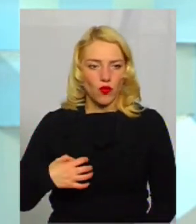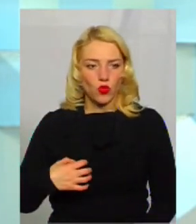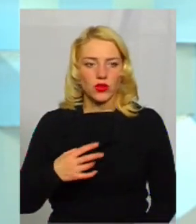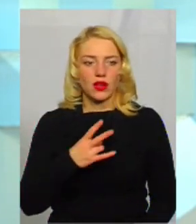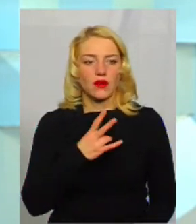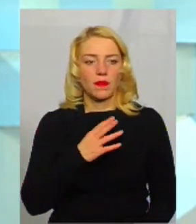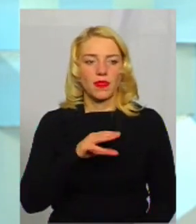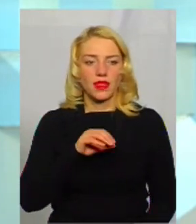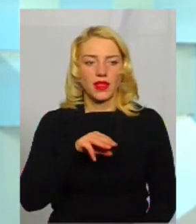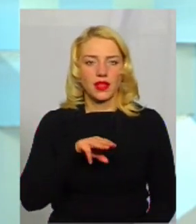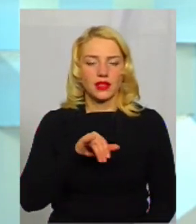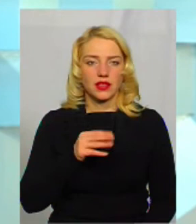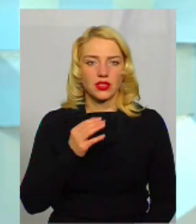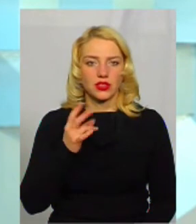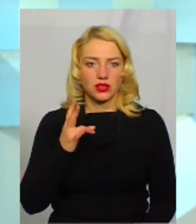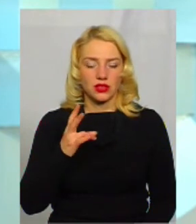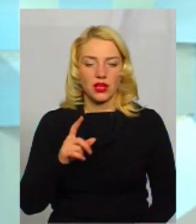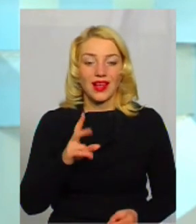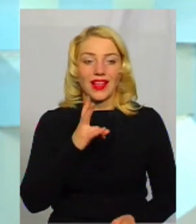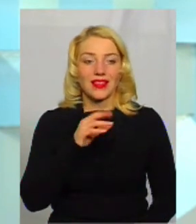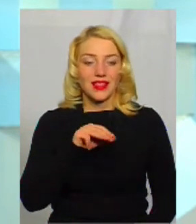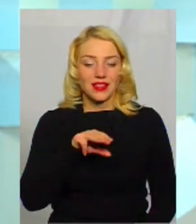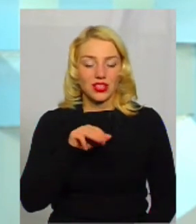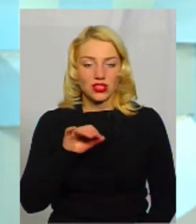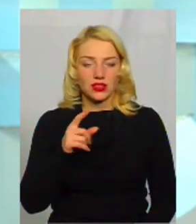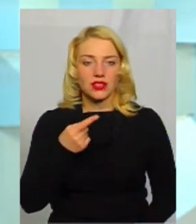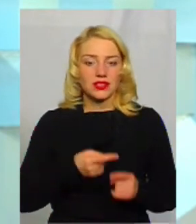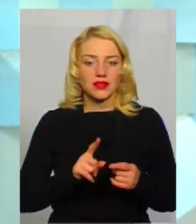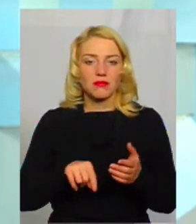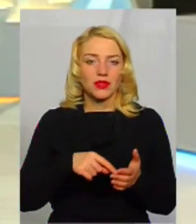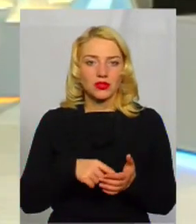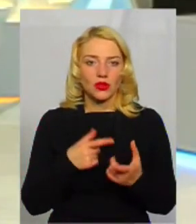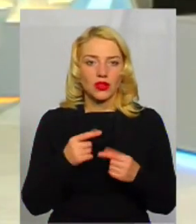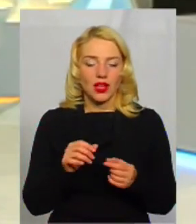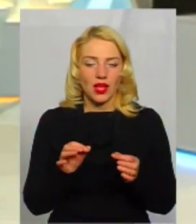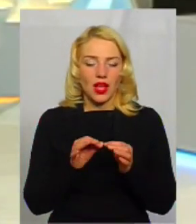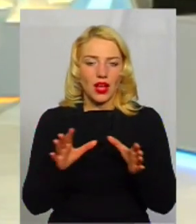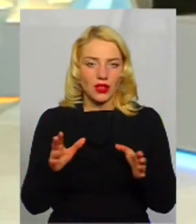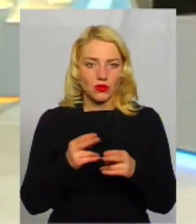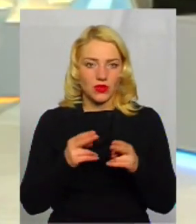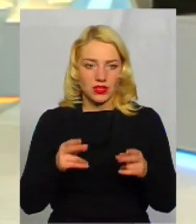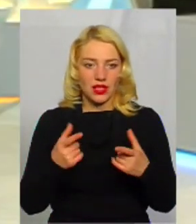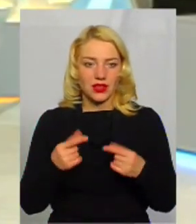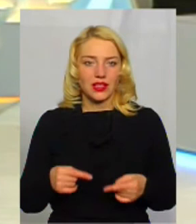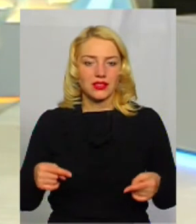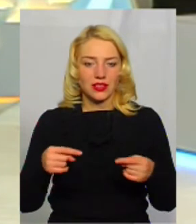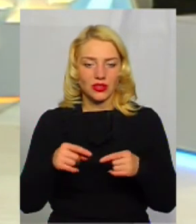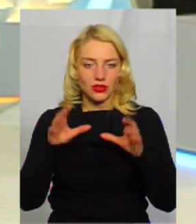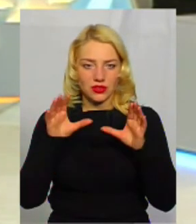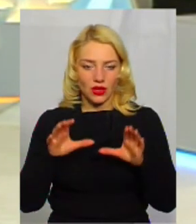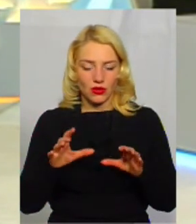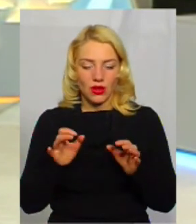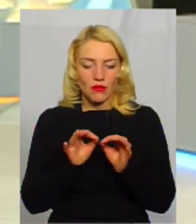і Нікішин. Нікішин – це місто, де атомна станція і де згідно закону про ядерну безпеку